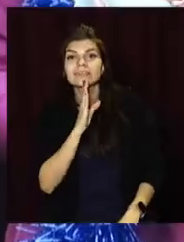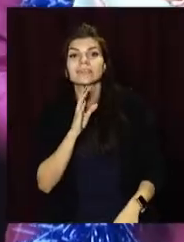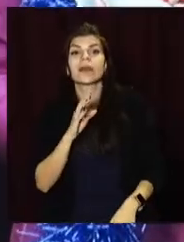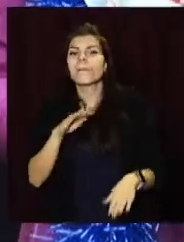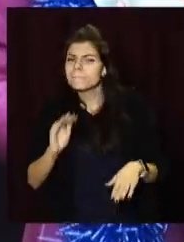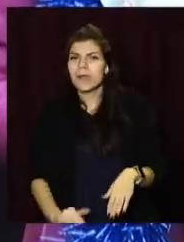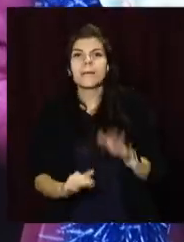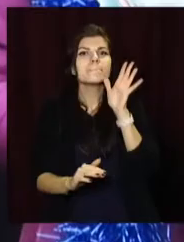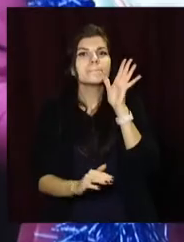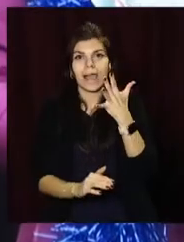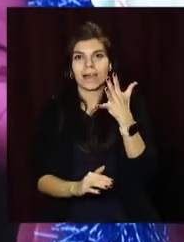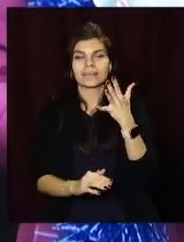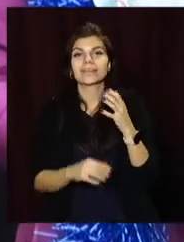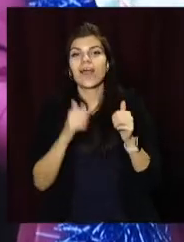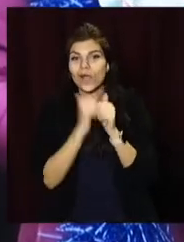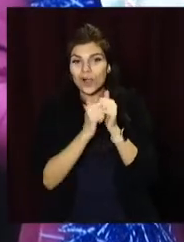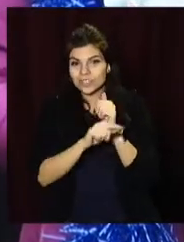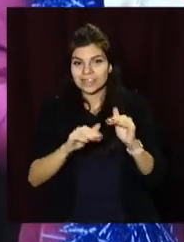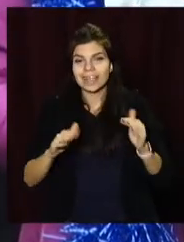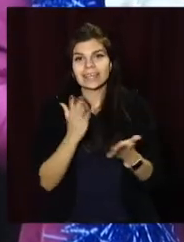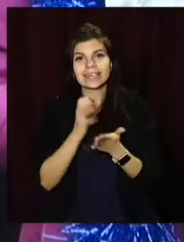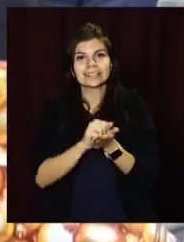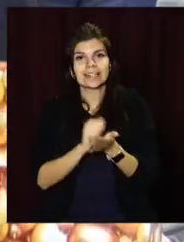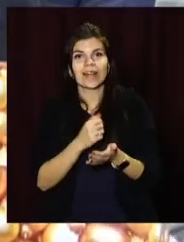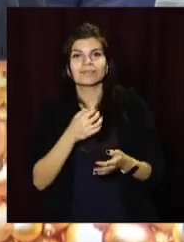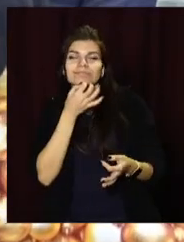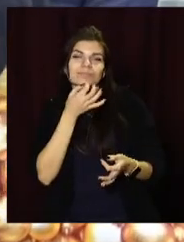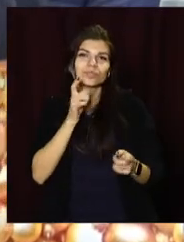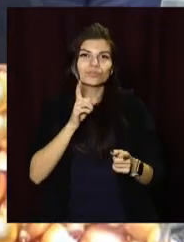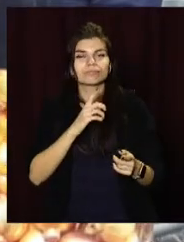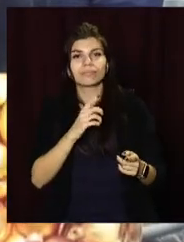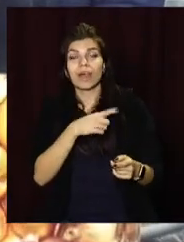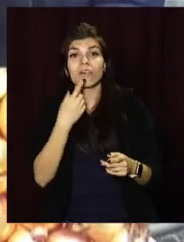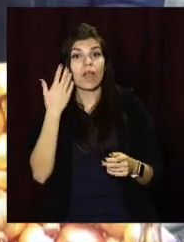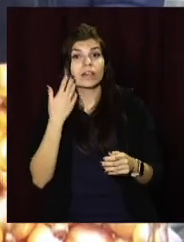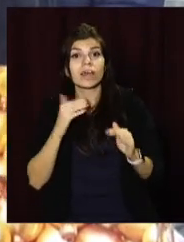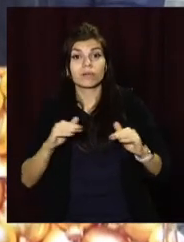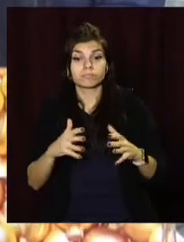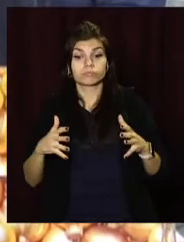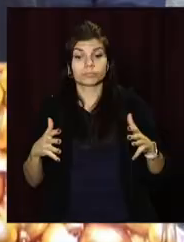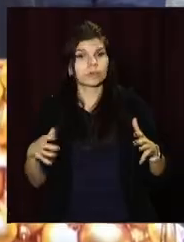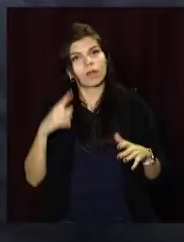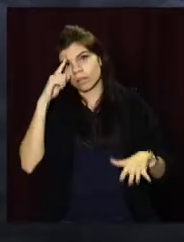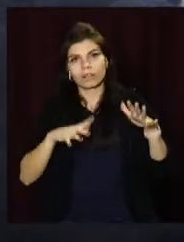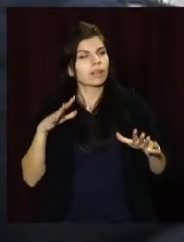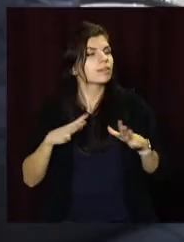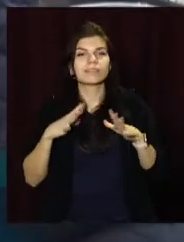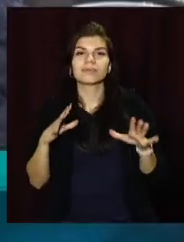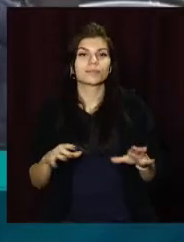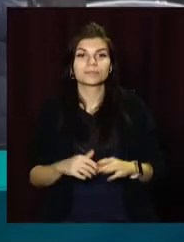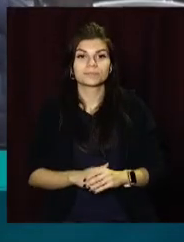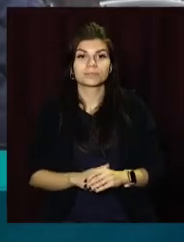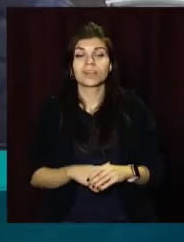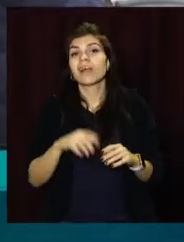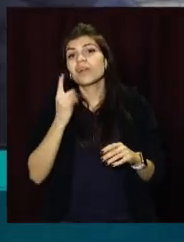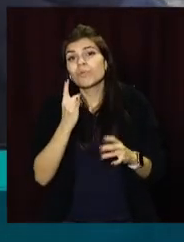Наймолодшому – п'ять рочків. Кожен з дітлахів має заняття для душі. Батьки кажуть, коли збільшували свою родину, не вагалися. Родинку потрібна